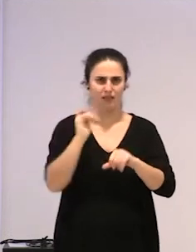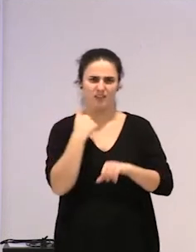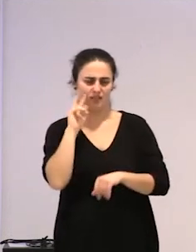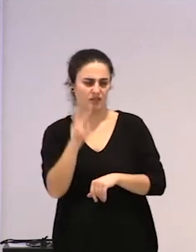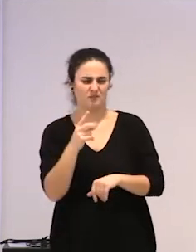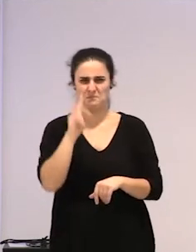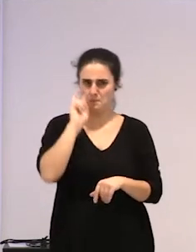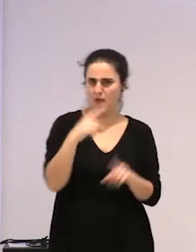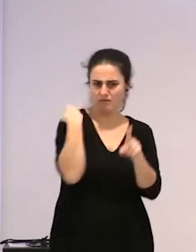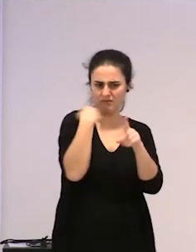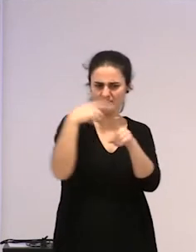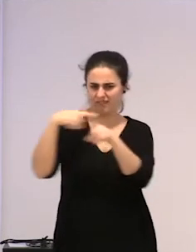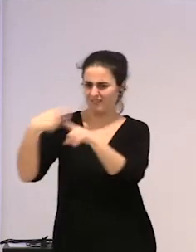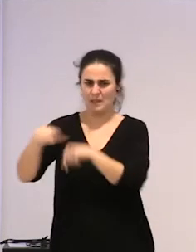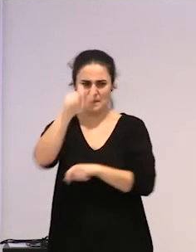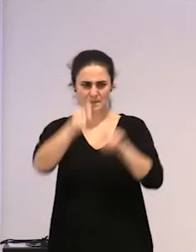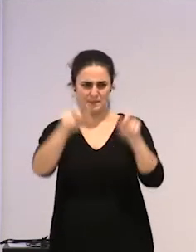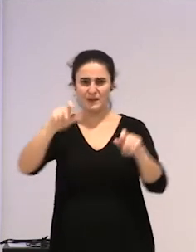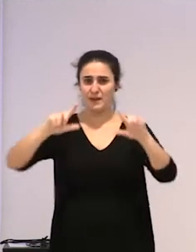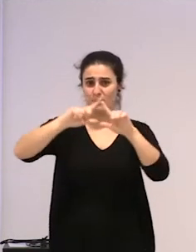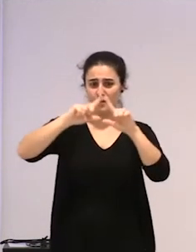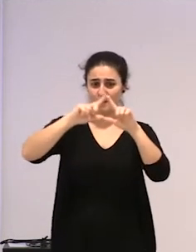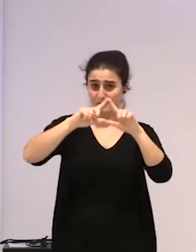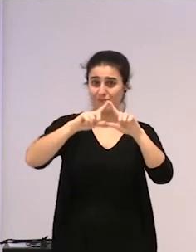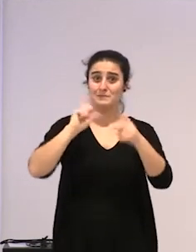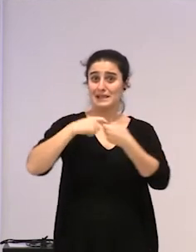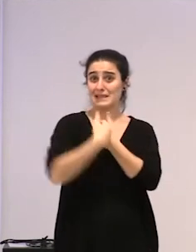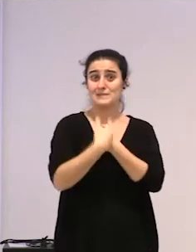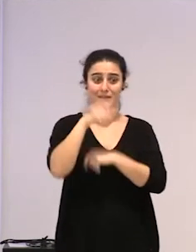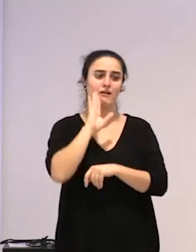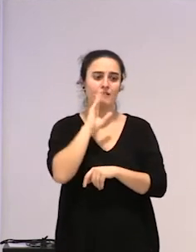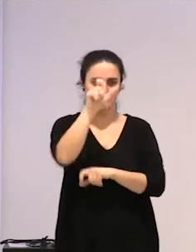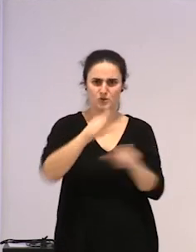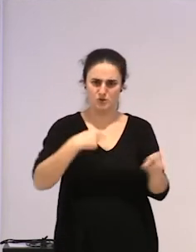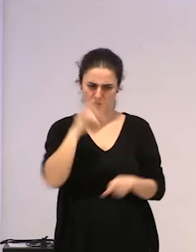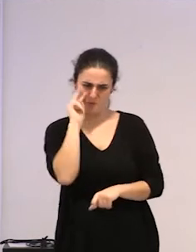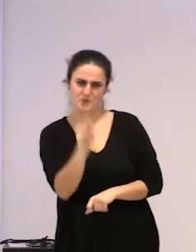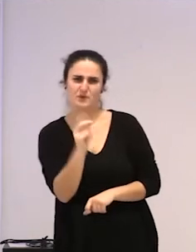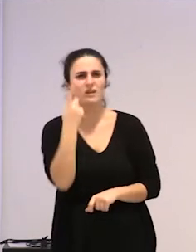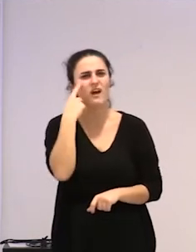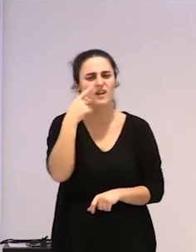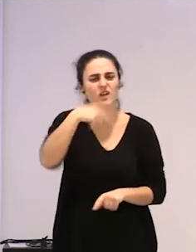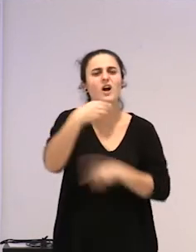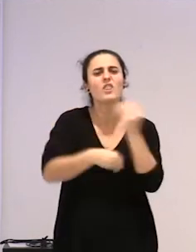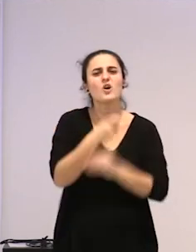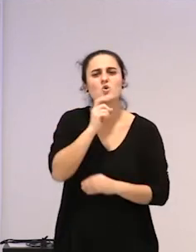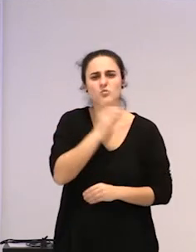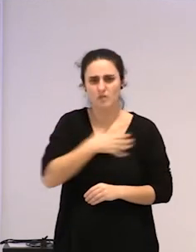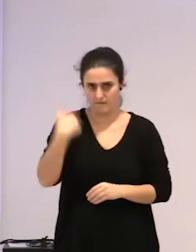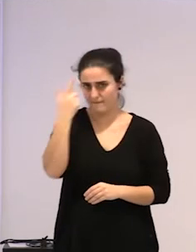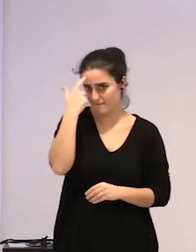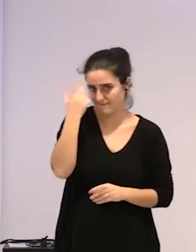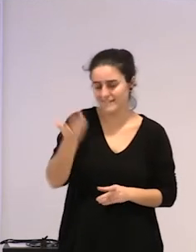ditut, pertsona hauek, ez, iruki gatazkatzuan dauden pertsona hauek, jo, nik nahi du jakin, nola demontre egiten duten, ez,